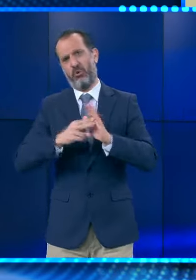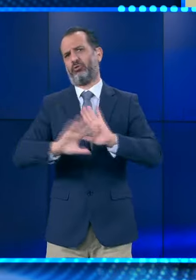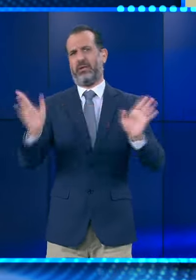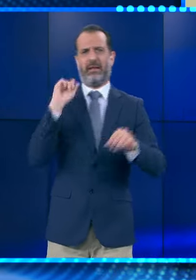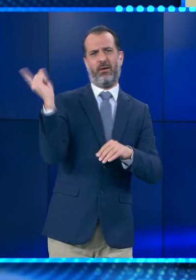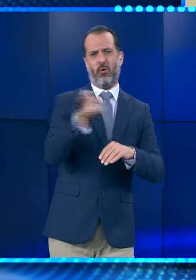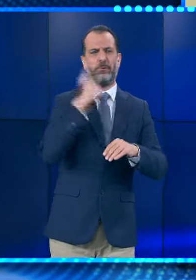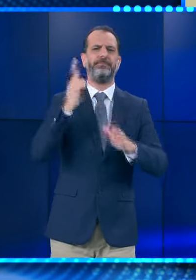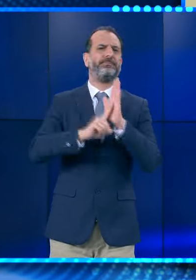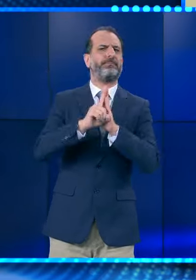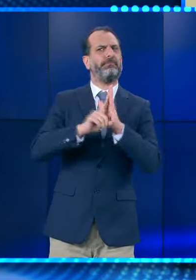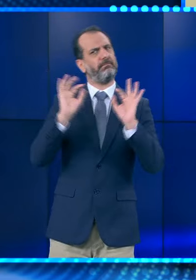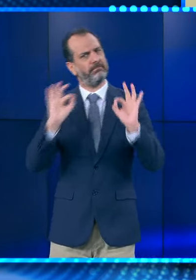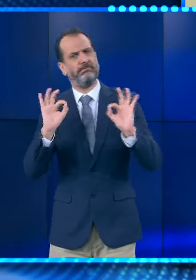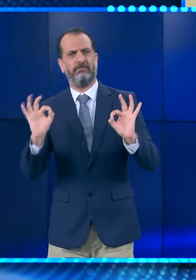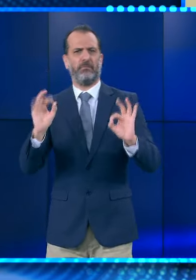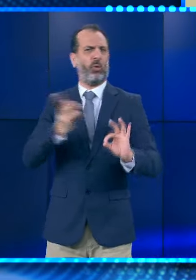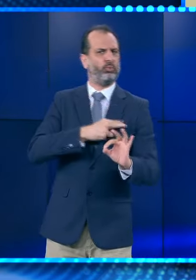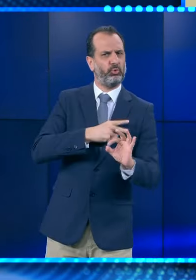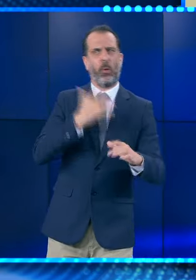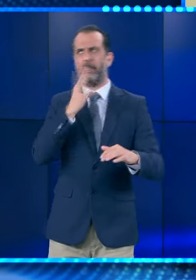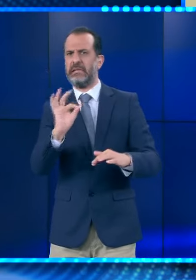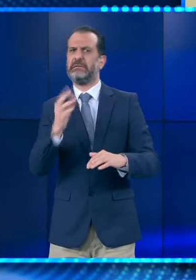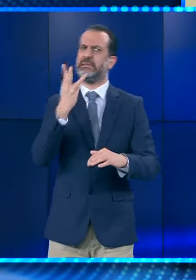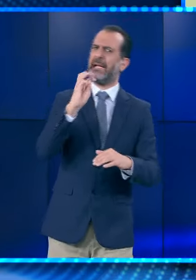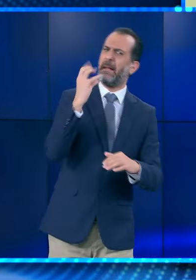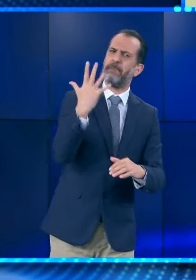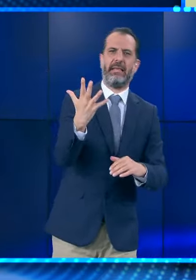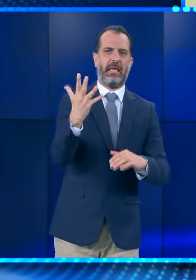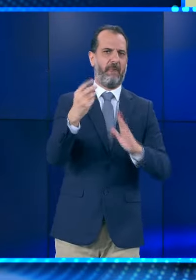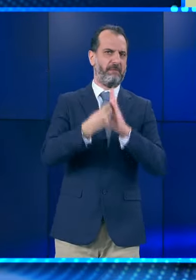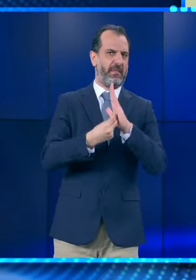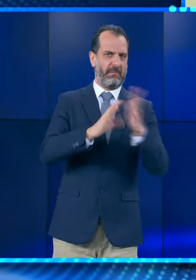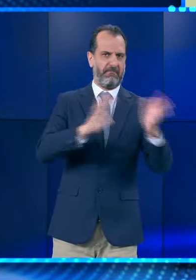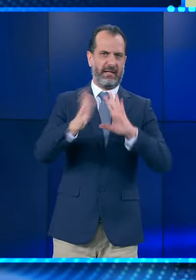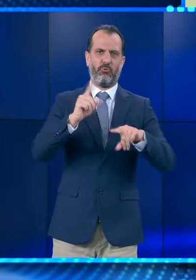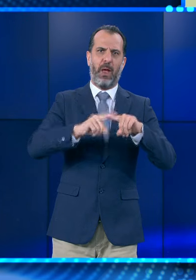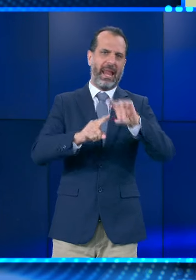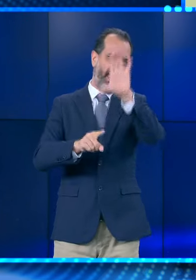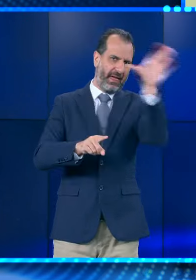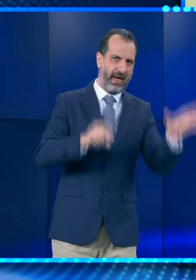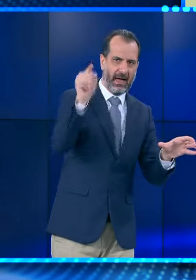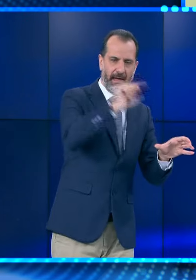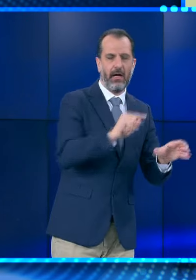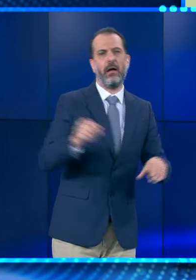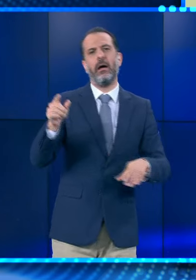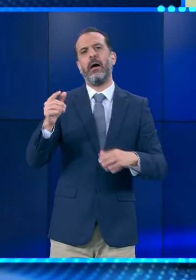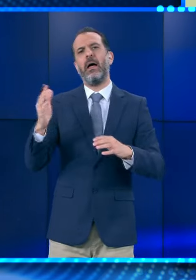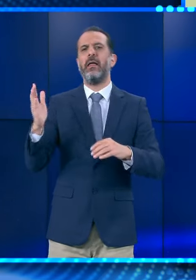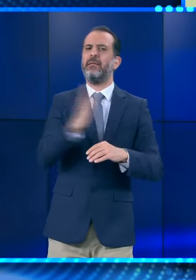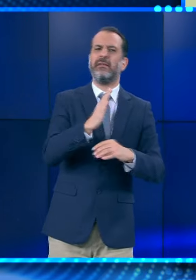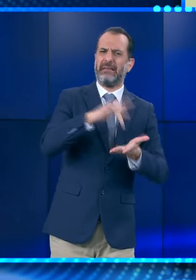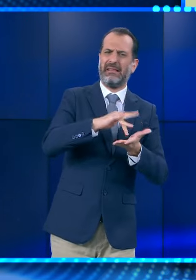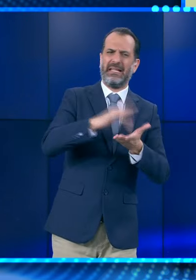Κατερίνα, θερμοκρασίες αρκετά καλές, γύρω στους 35 περίπου βαθμούς στα υπηρετικά και 36 με 37 στη Δυτική